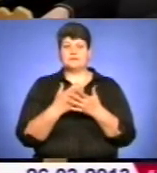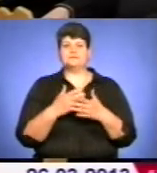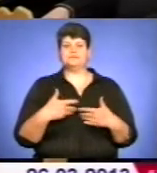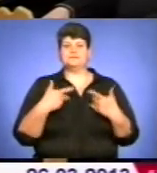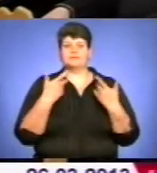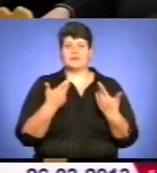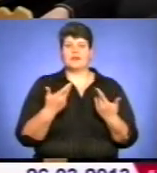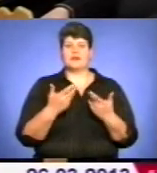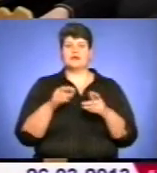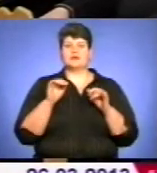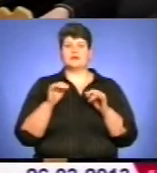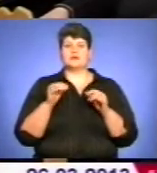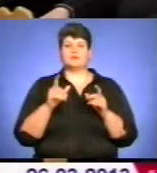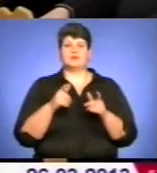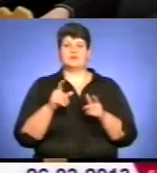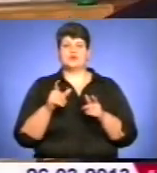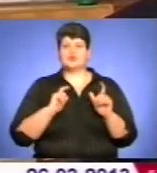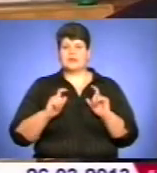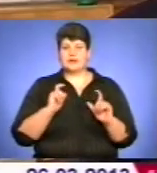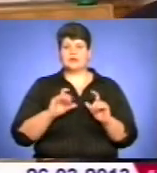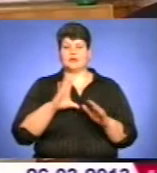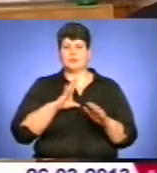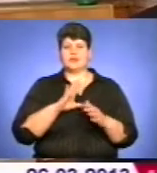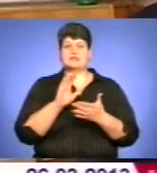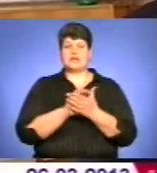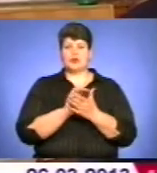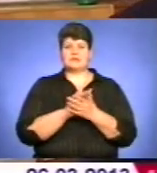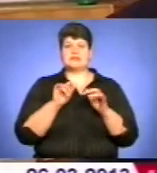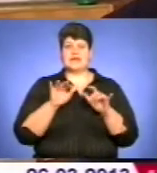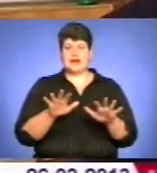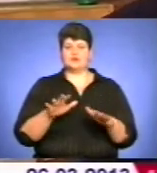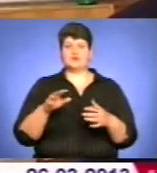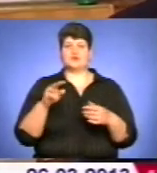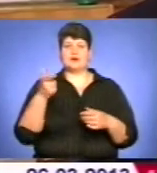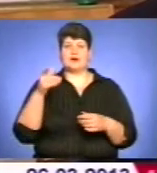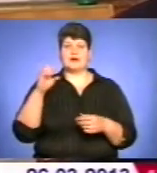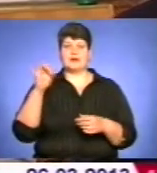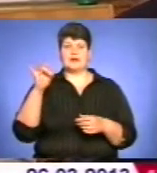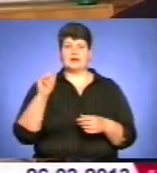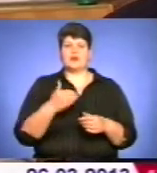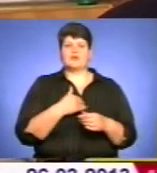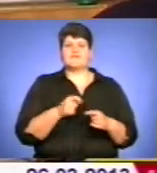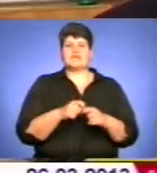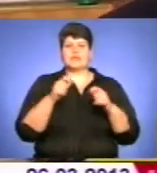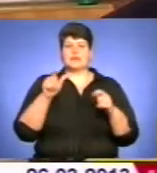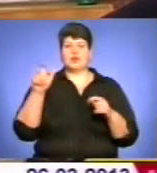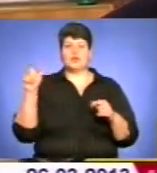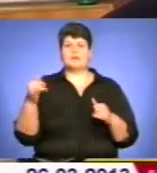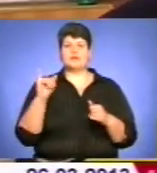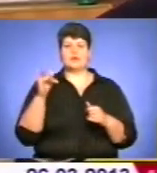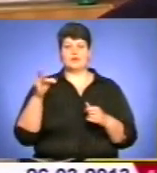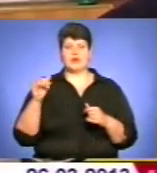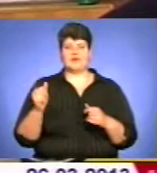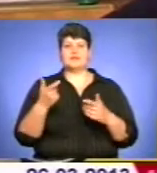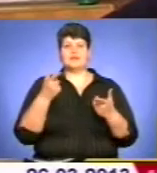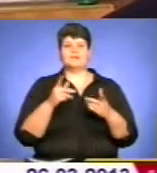які не були знайомі з діяльністю Герети. Я хотів відкрити людям Ігоря, його розмаїтті. Через ті образки,